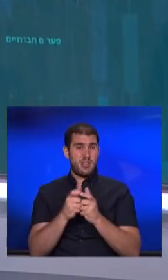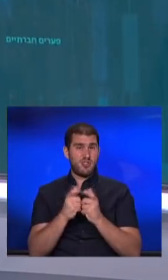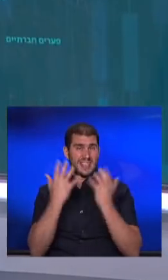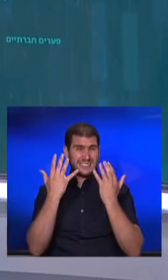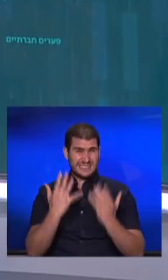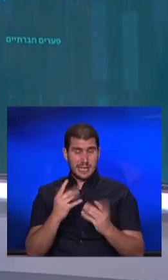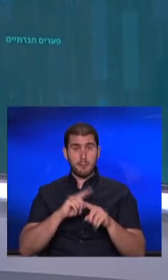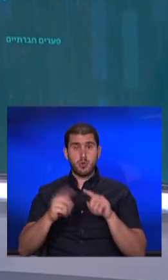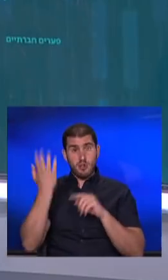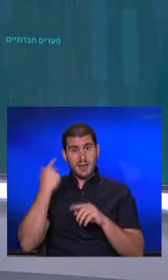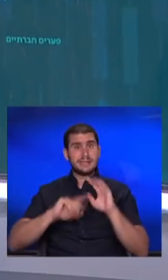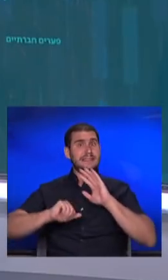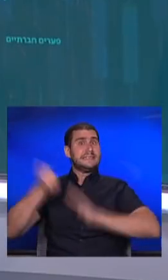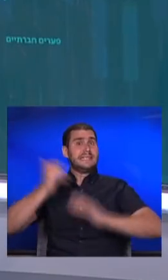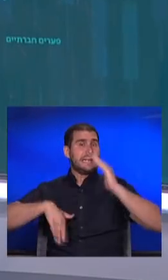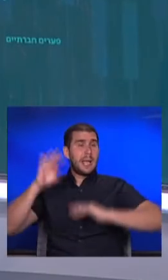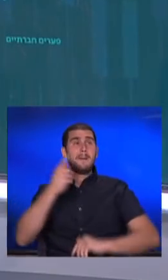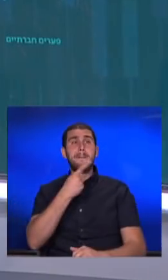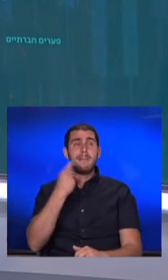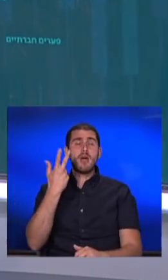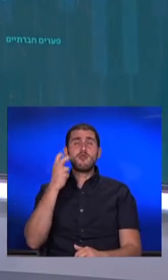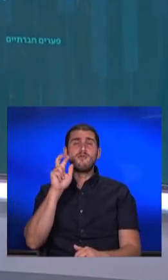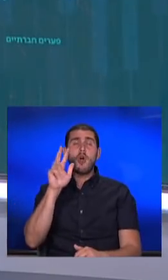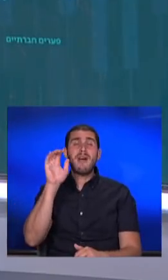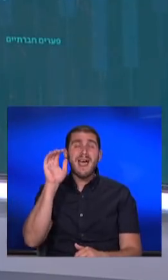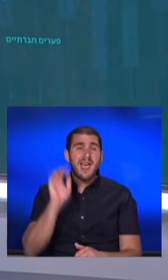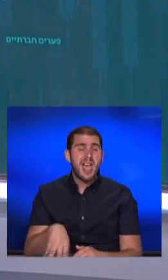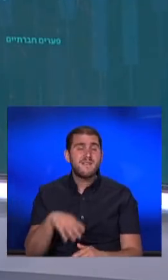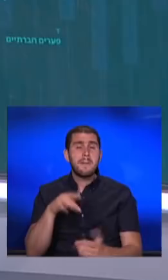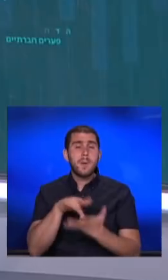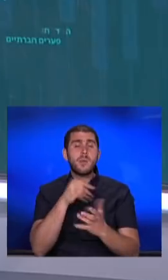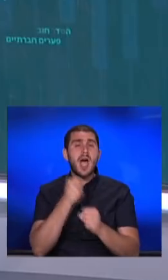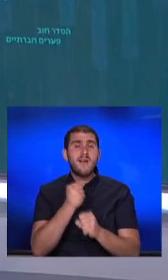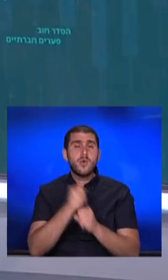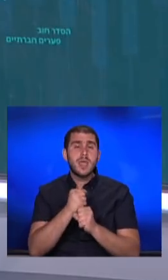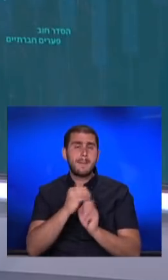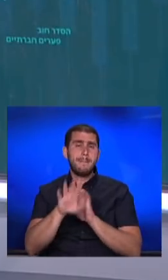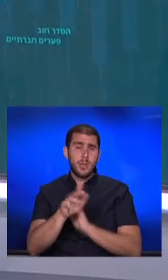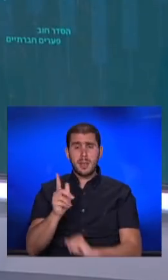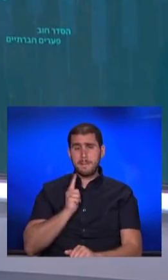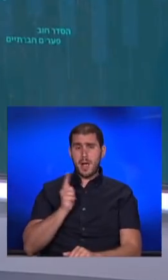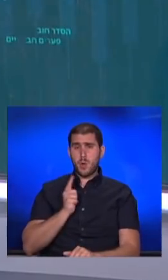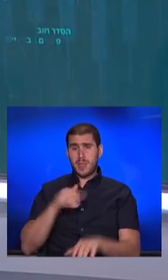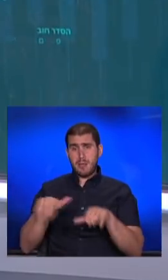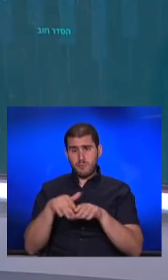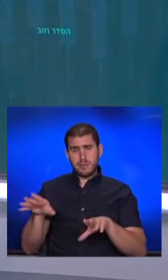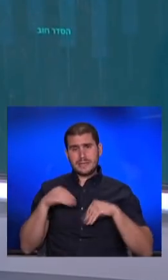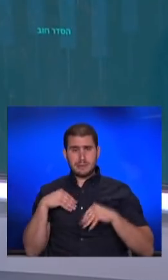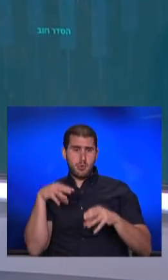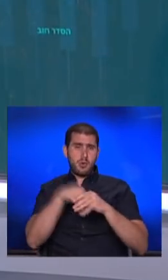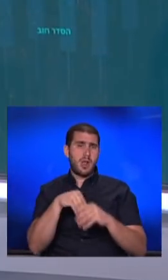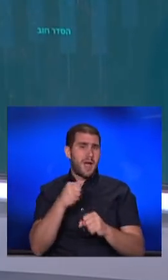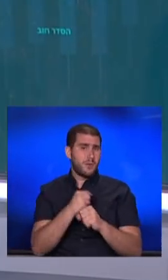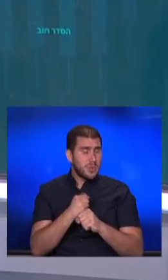המספר הזה הגיע ל-C. 130 ו-3 אלף מקומות עבודה שממתינים למובטלים שיסכימו לעבוד בהם.